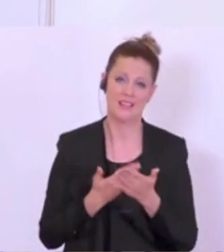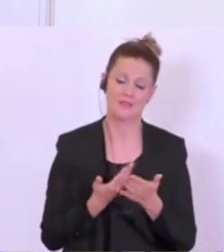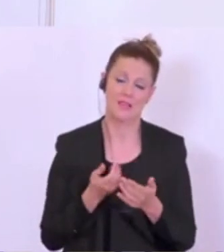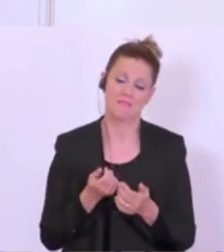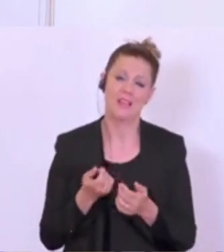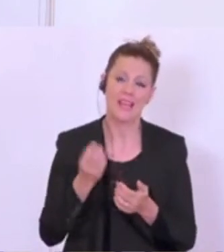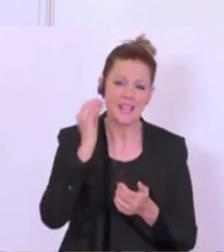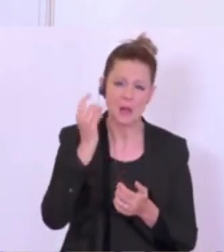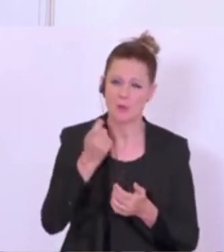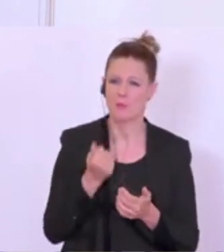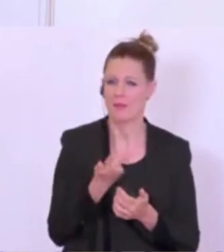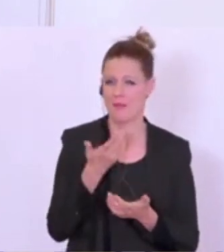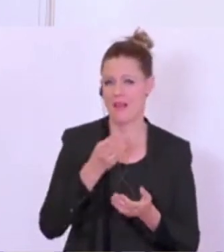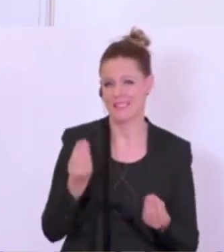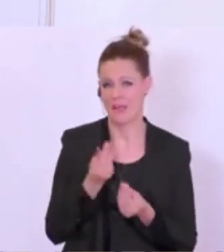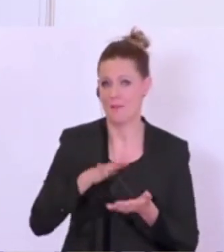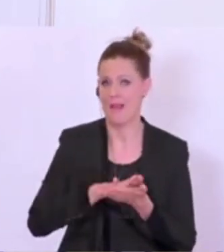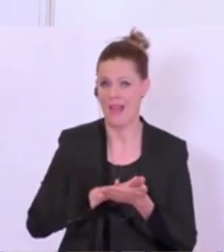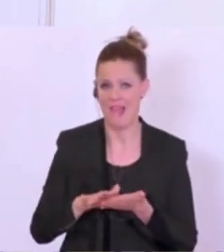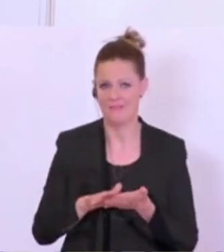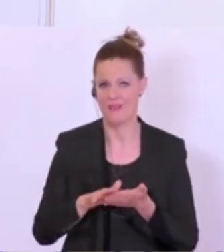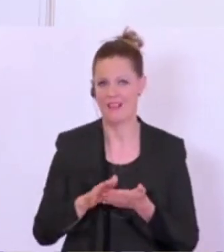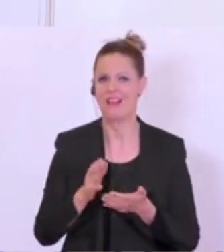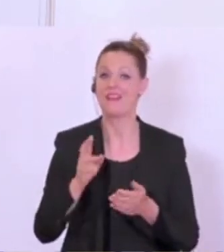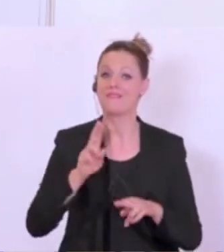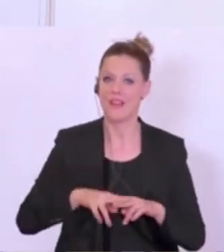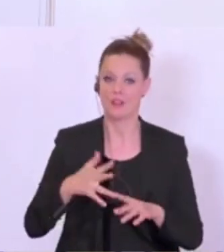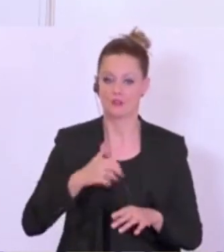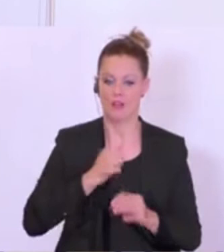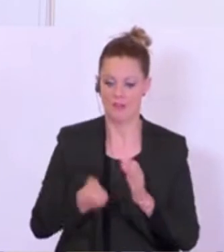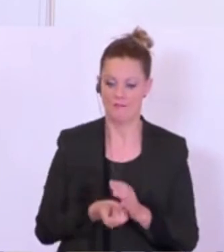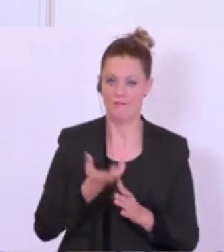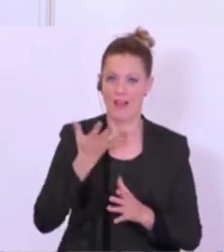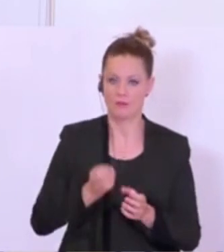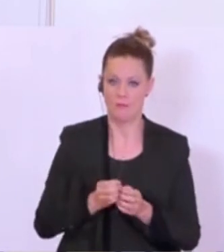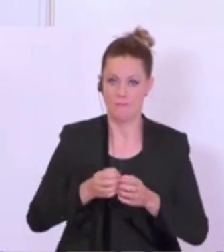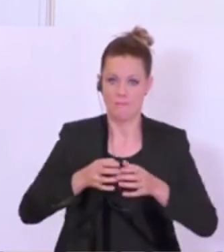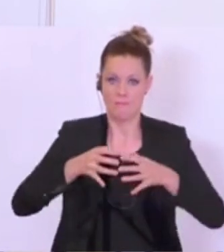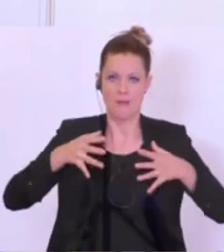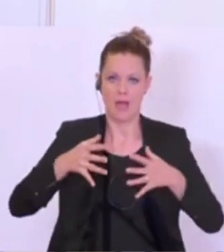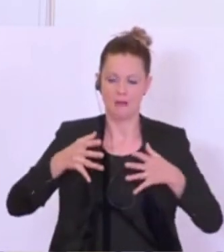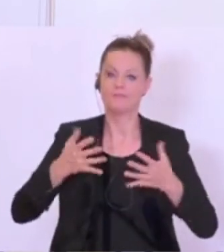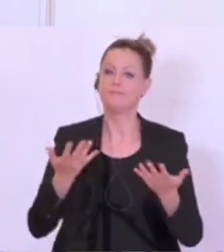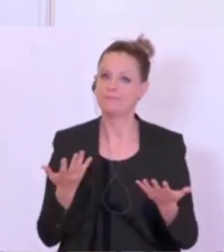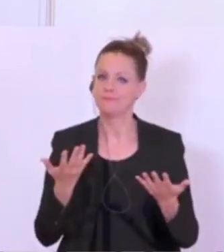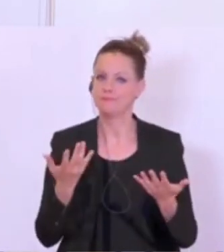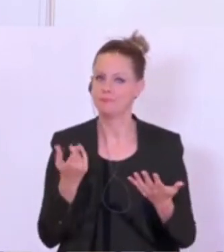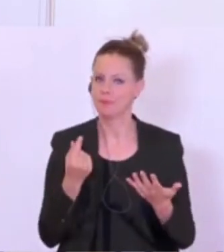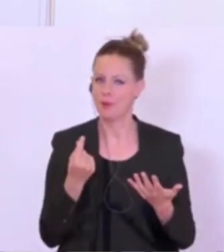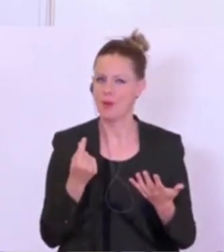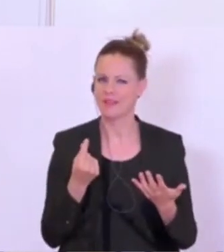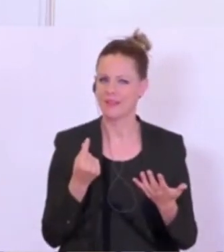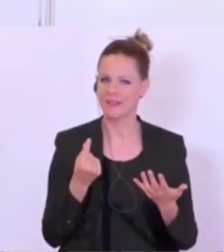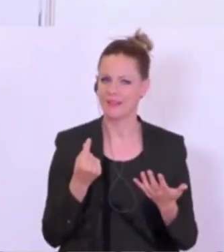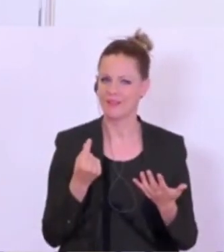werden, wenn wir es schaffen, auf einen höheren Wachstumspfad zu kommen, um eben dann nicht die